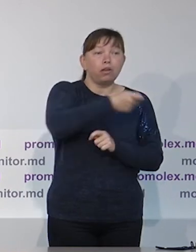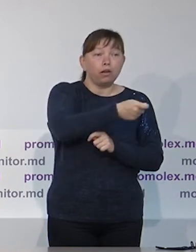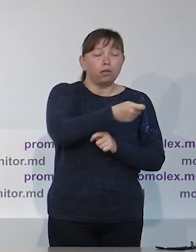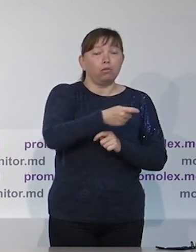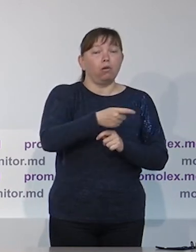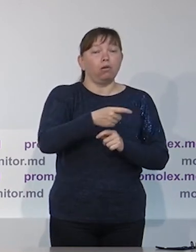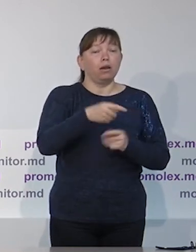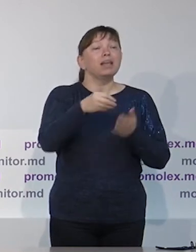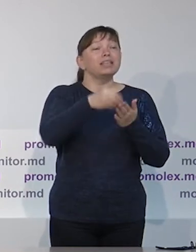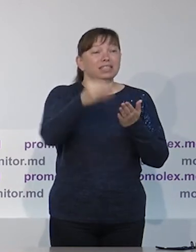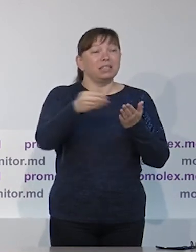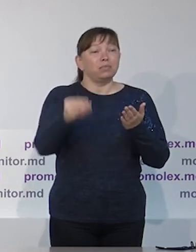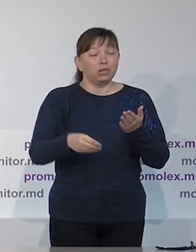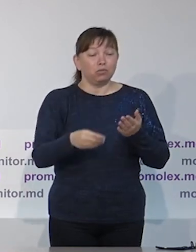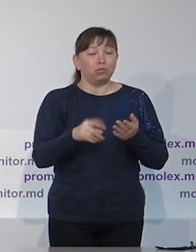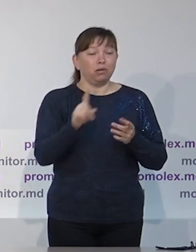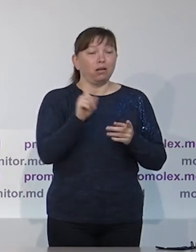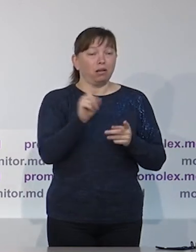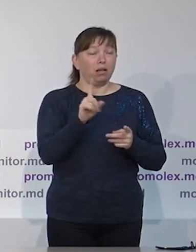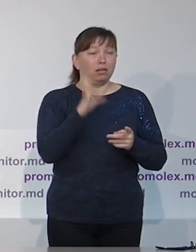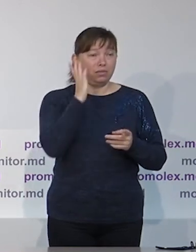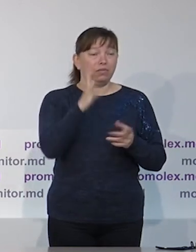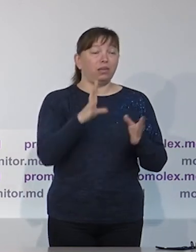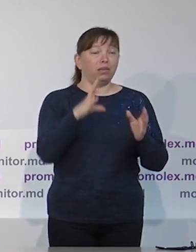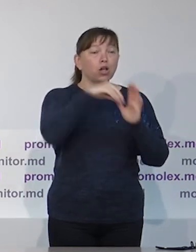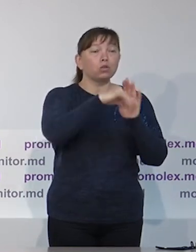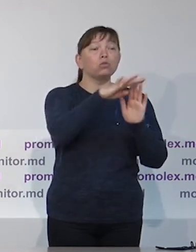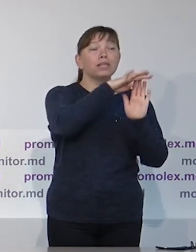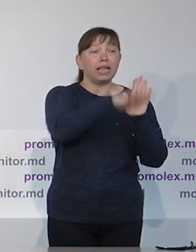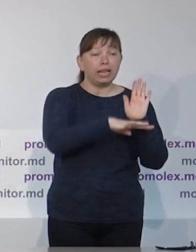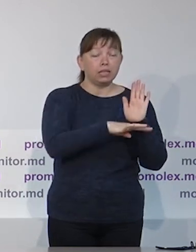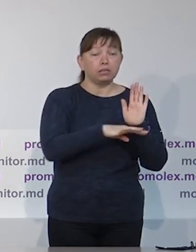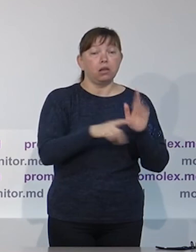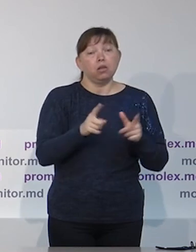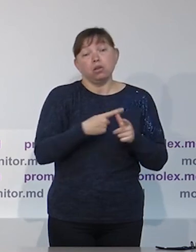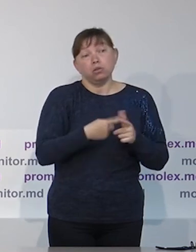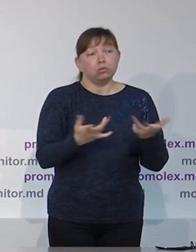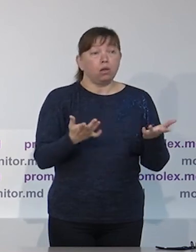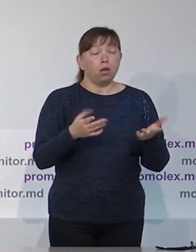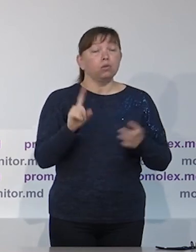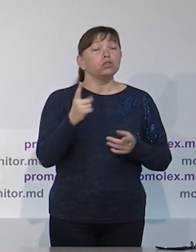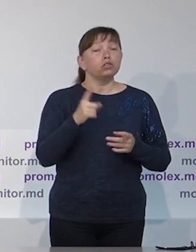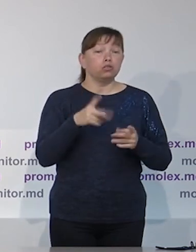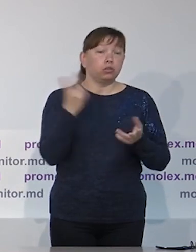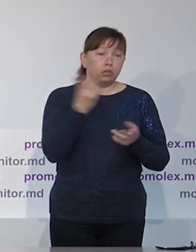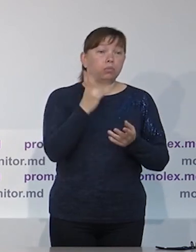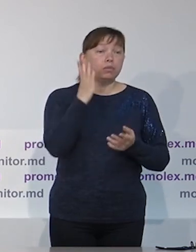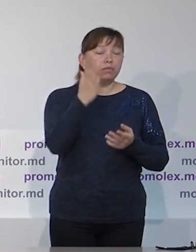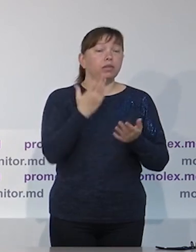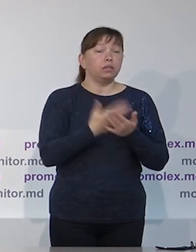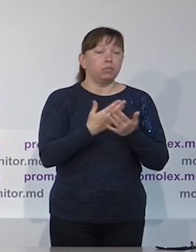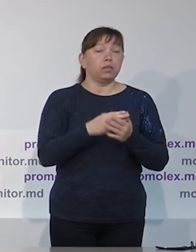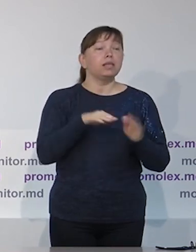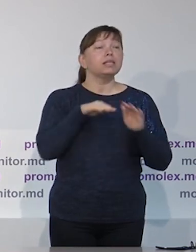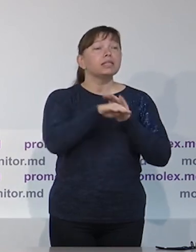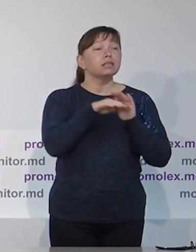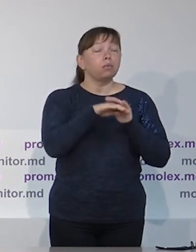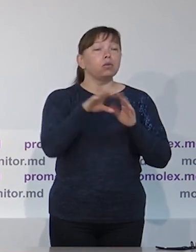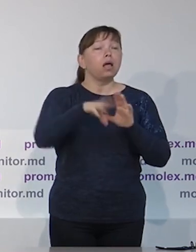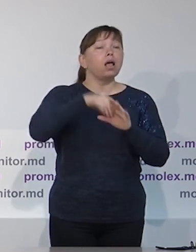нужными рекомендациями по альтернативным механизмам, такие как онлайн